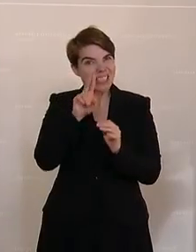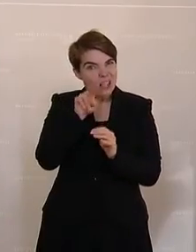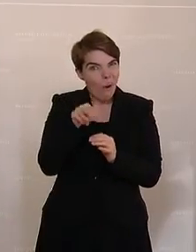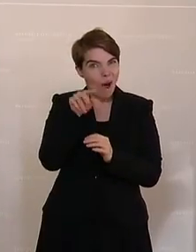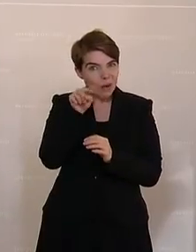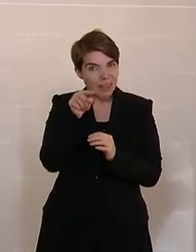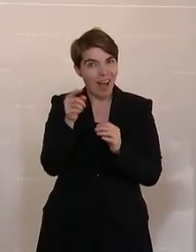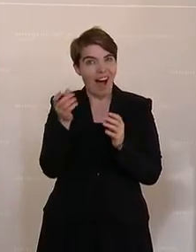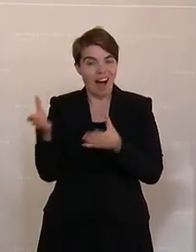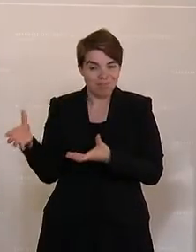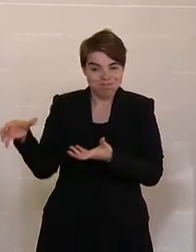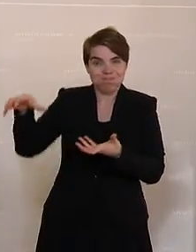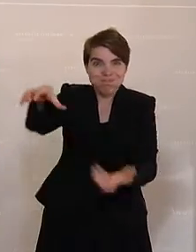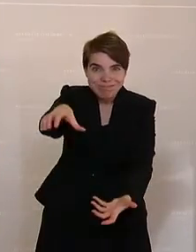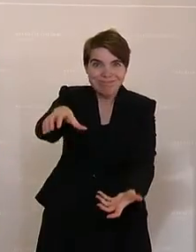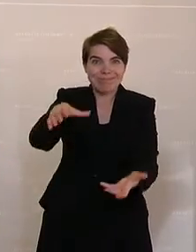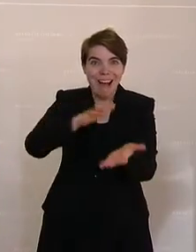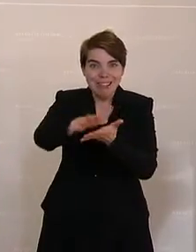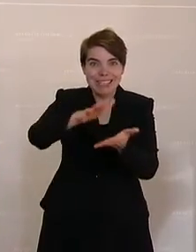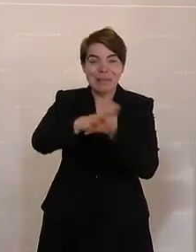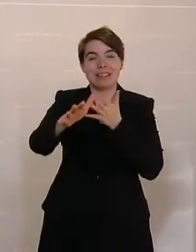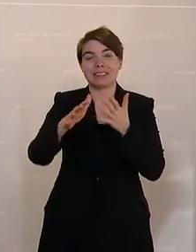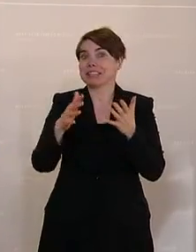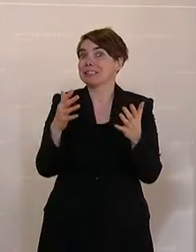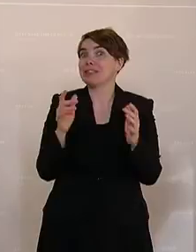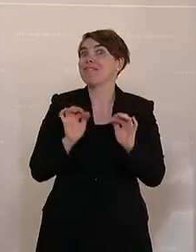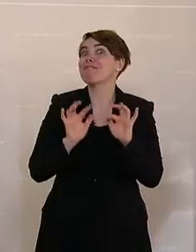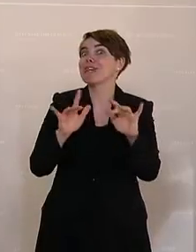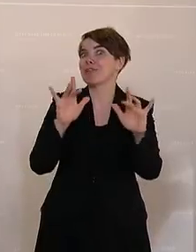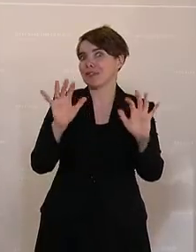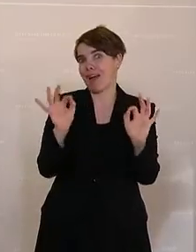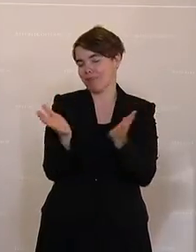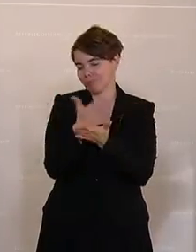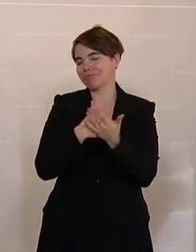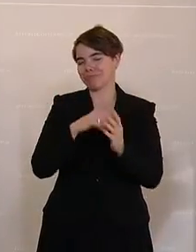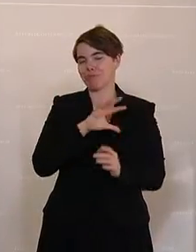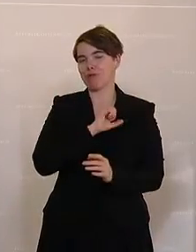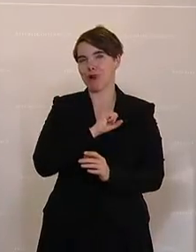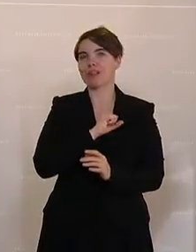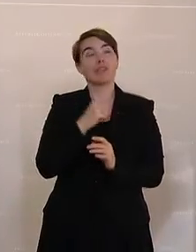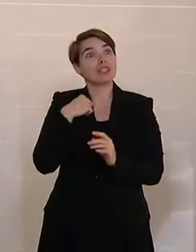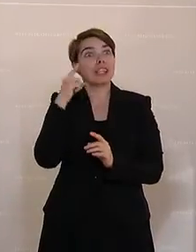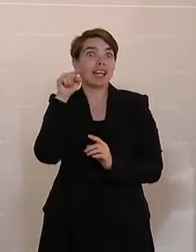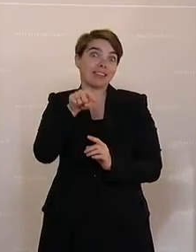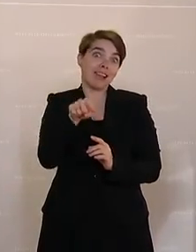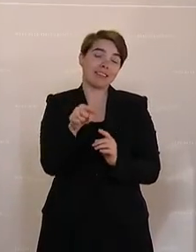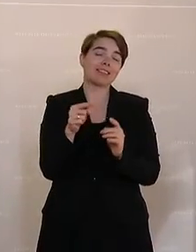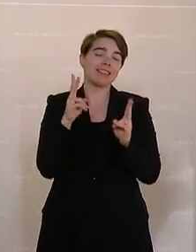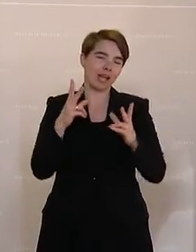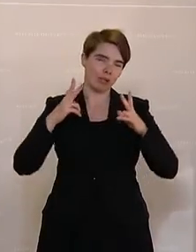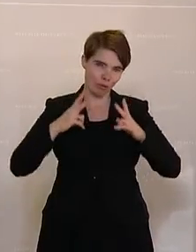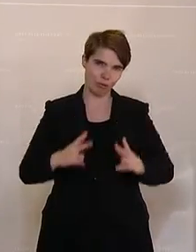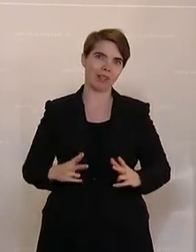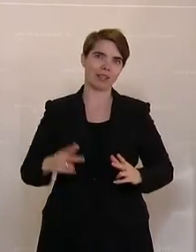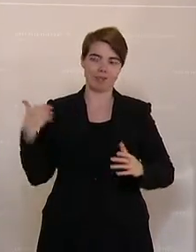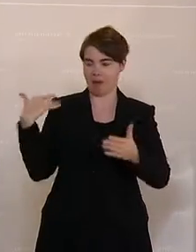leeren, auch auszahlen. Und insofern eine gute Sache, wo wir, glaube ich, auch zufrieden sein können, wie die Verhandlungen